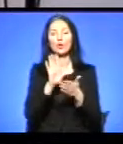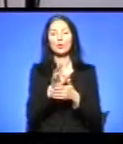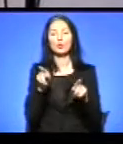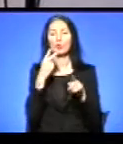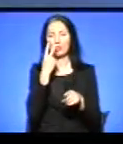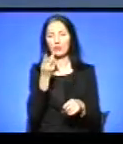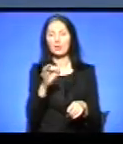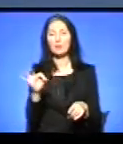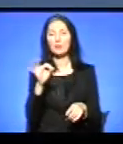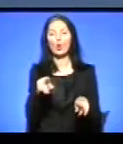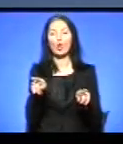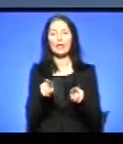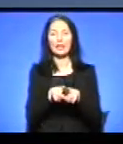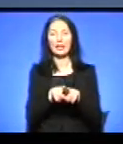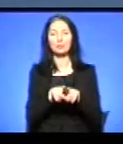таке.